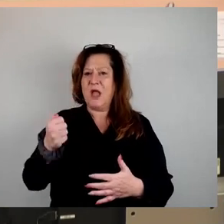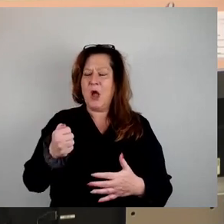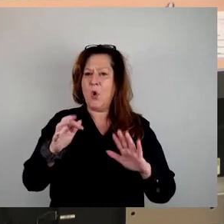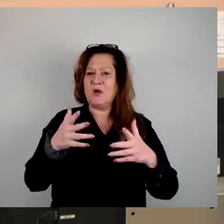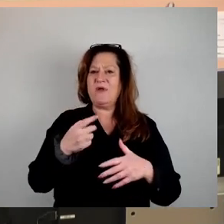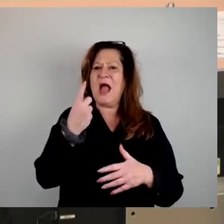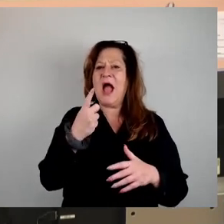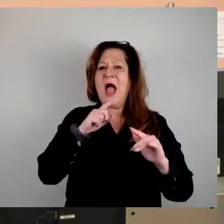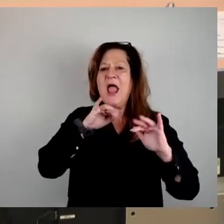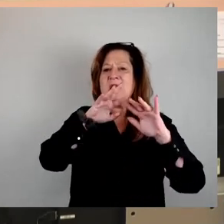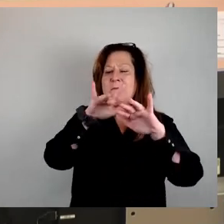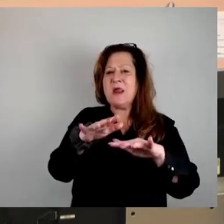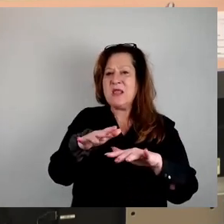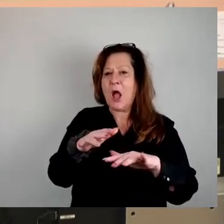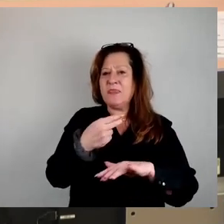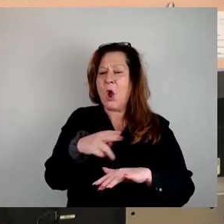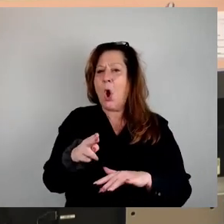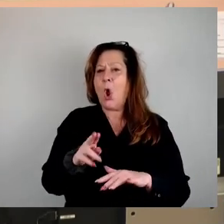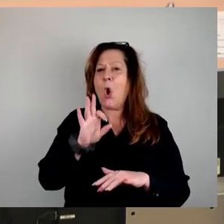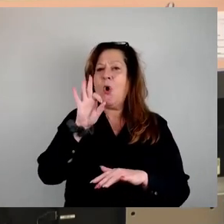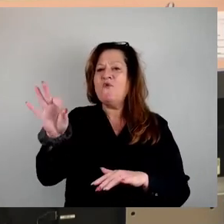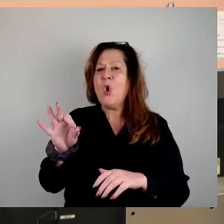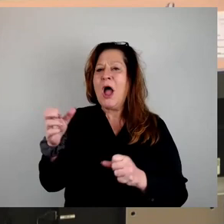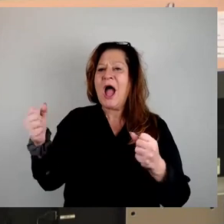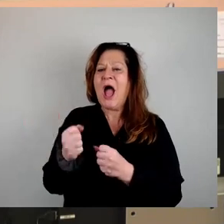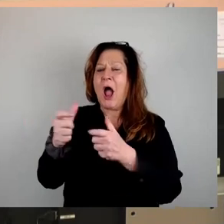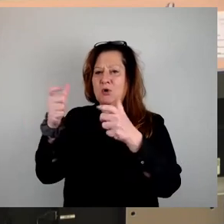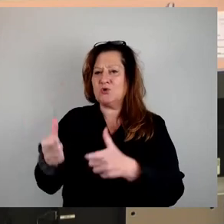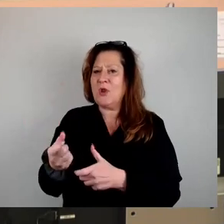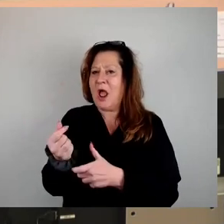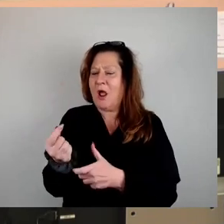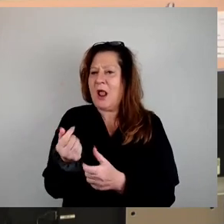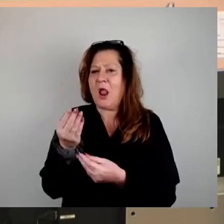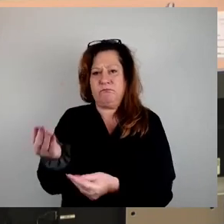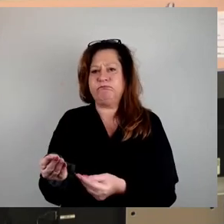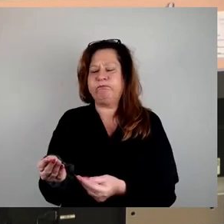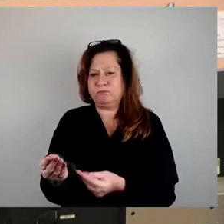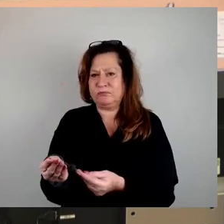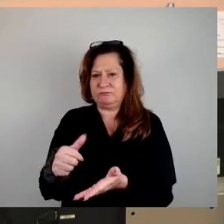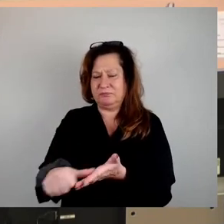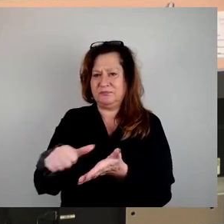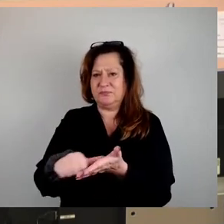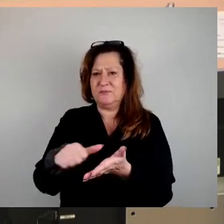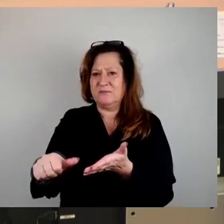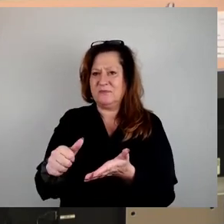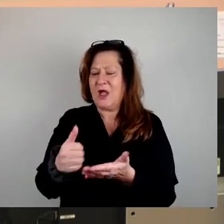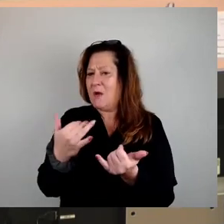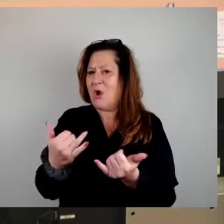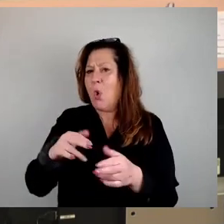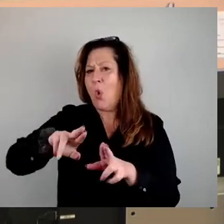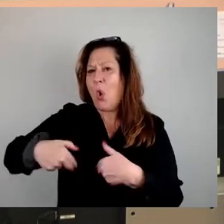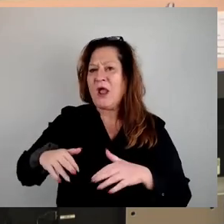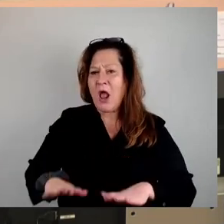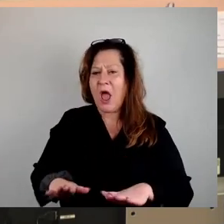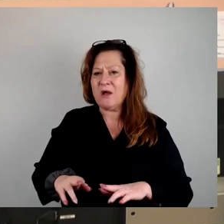die Aktionäre ausgeschüttet. Und dieses Geld ist natürlich jetzt nicht als Rücklage da für eine Sanierung. Und jetzt